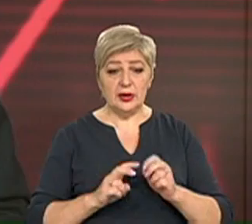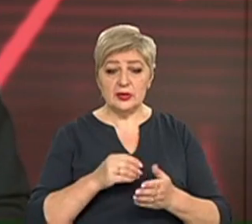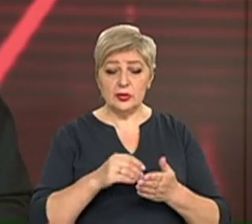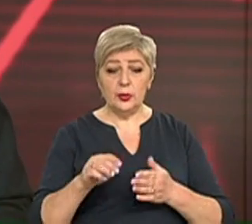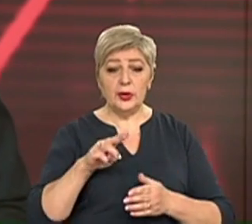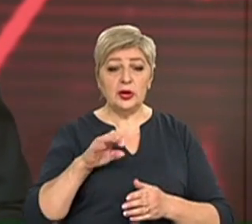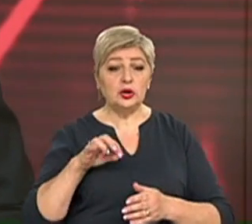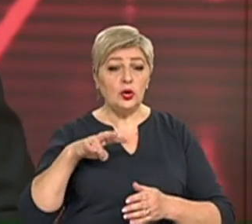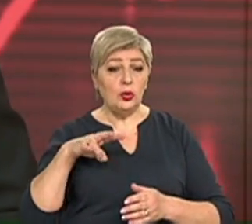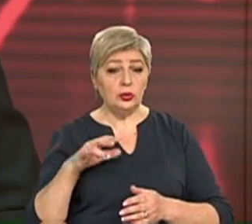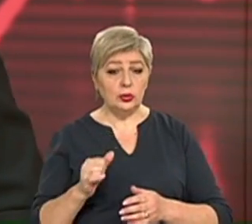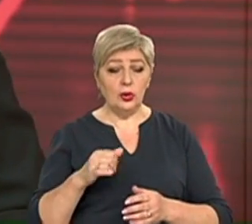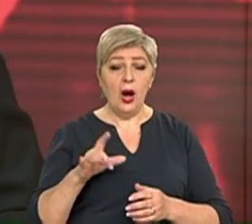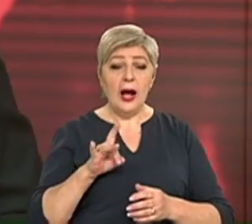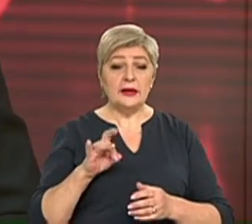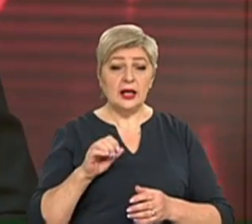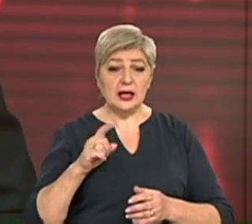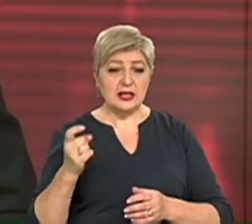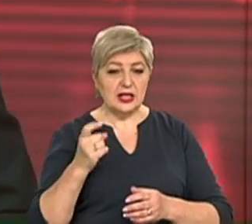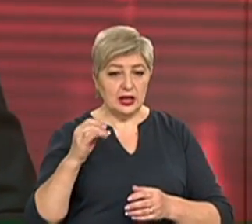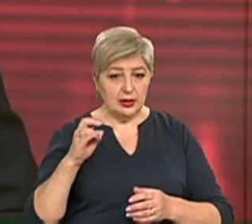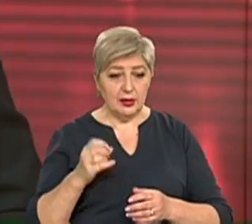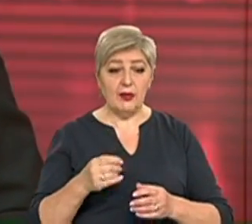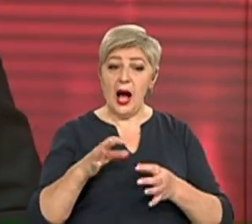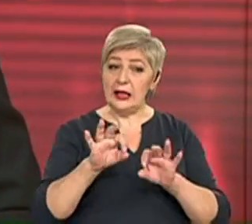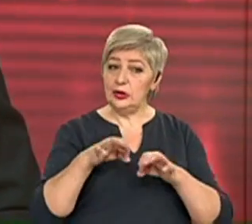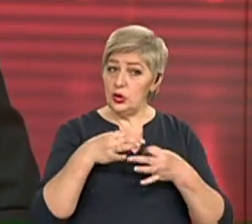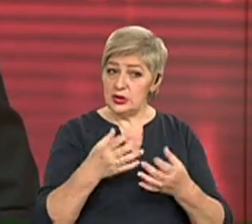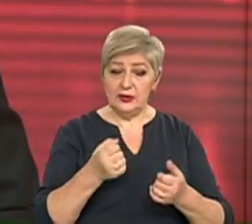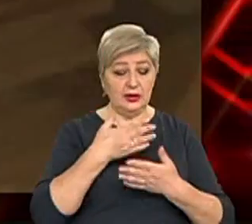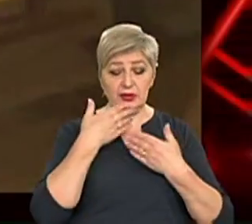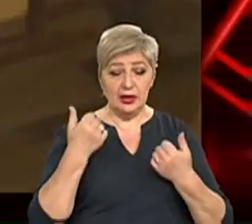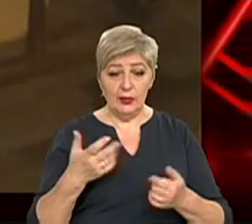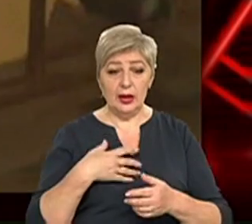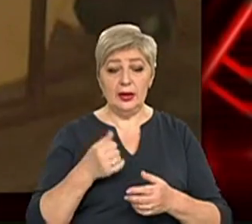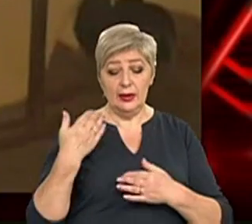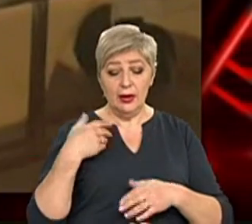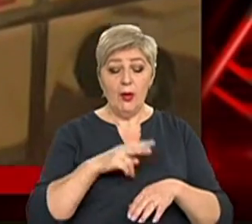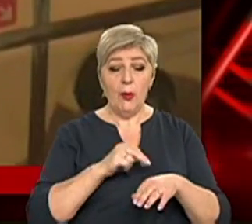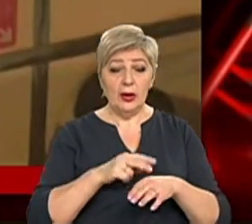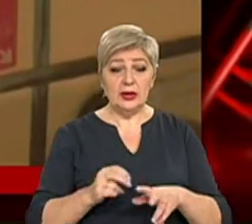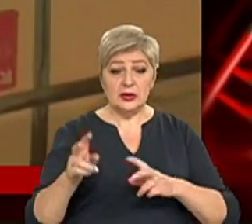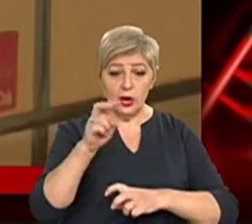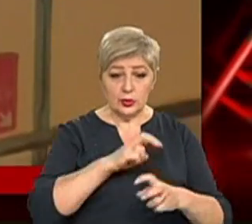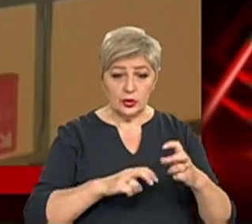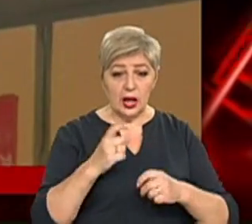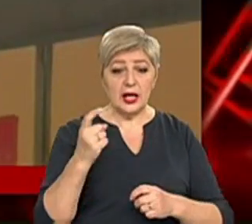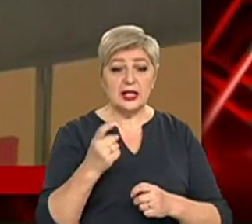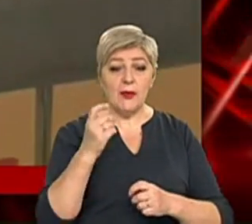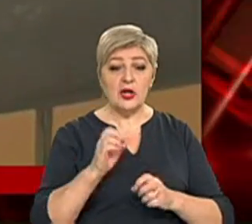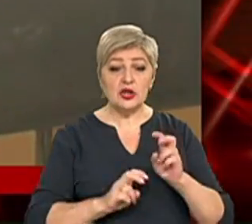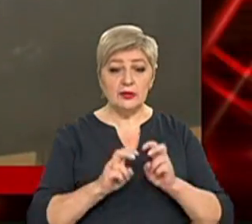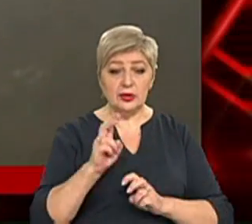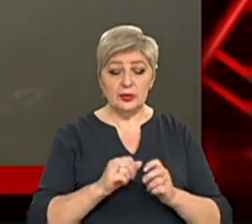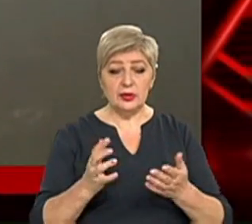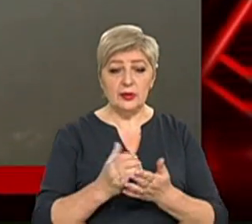купили тонну реактивів, а дозволів на їхнє використання не мали. Днями поліція обшукала хімічне виробництво, виявила тисячу